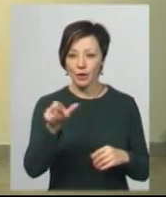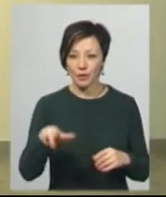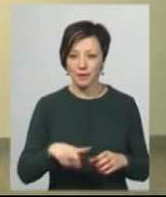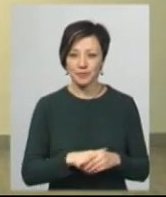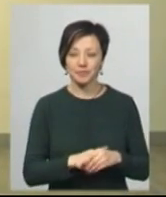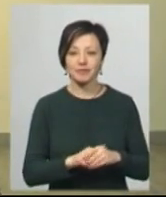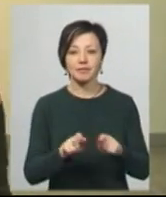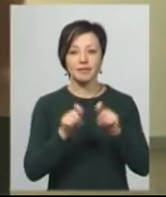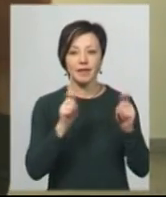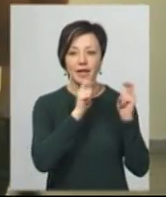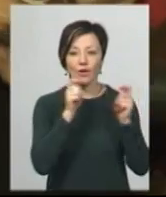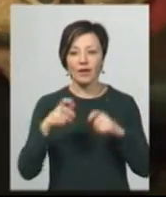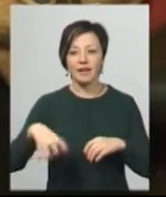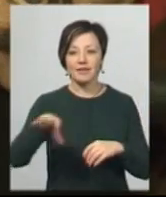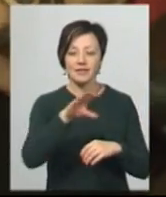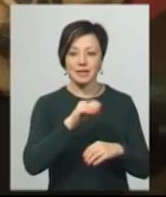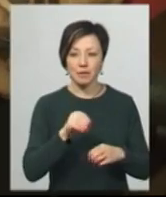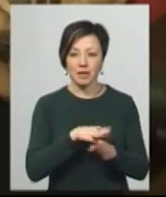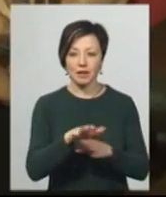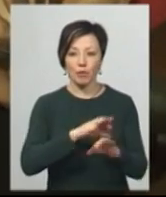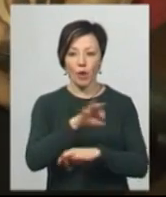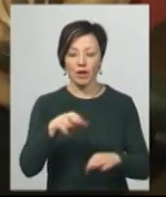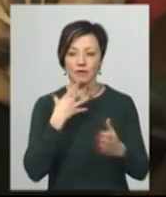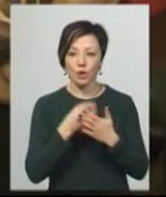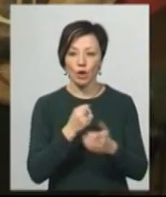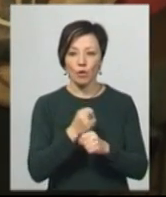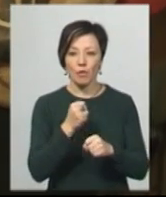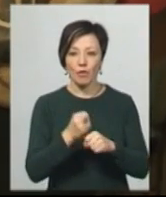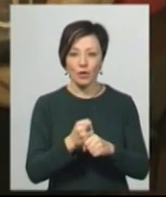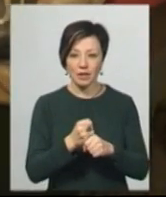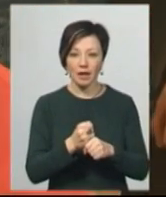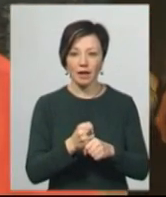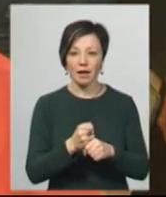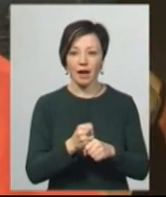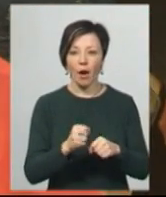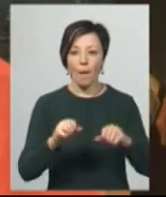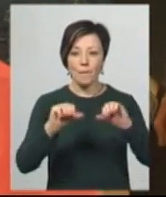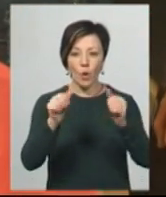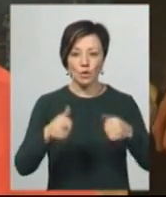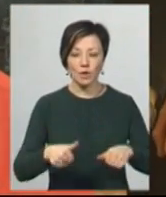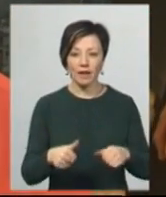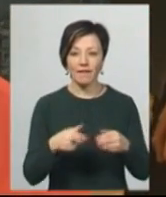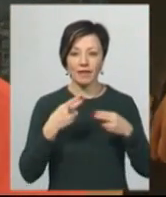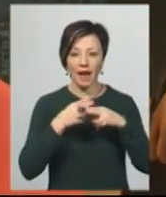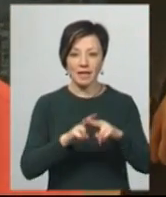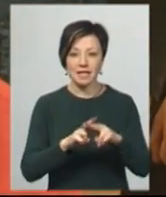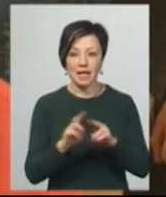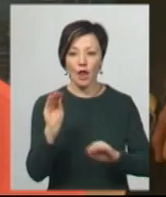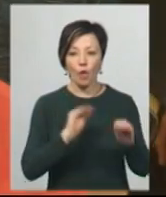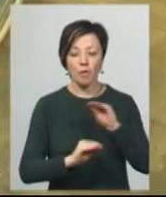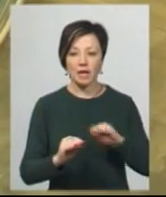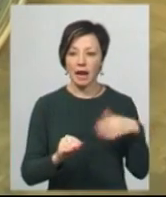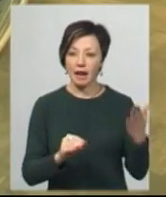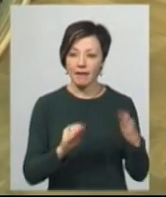Хсенченко на відкритті дарувала всім реалізаторам проєкту свої роботи – посудини в техніці декупаж. Створює вона їх однією лівою рукою, права не